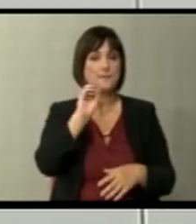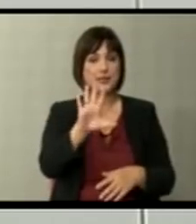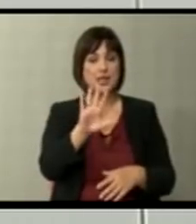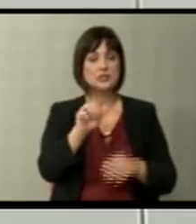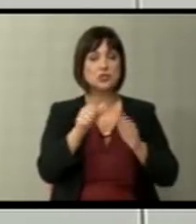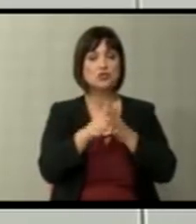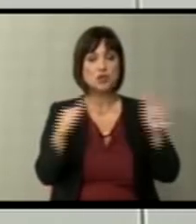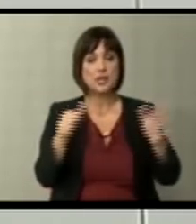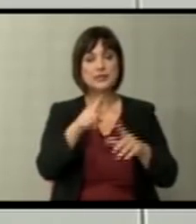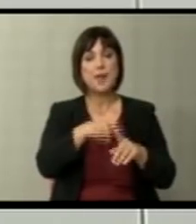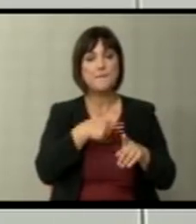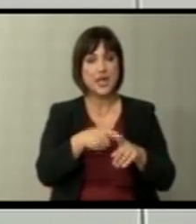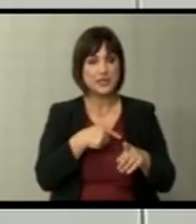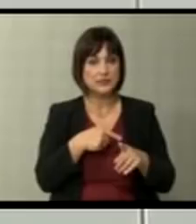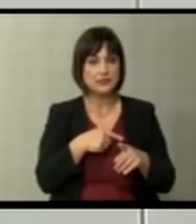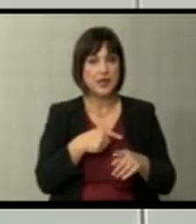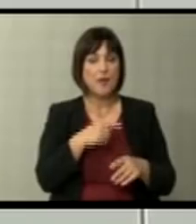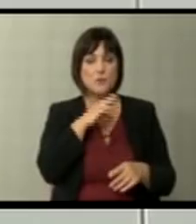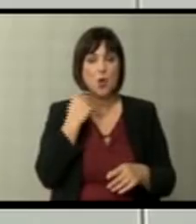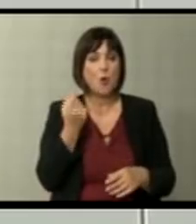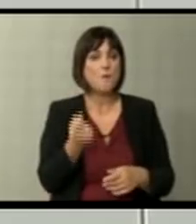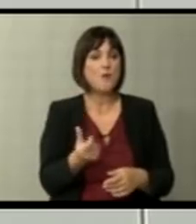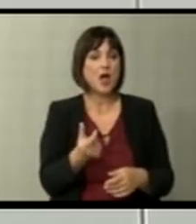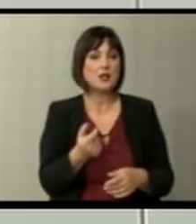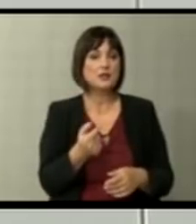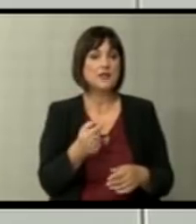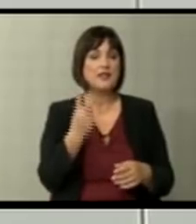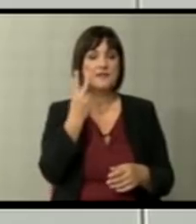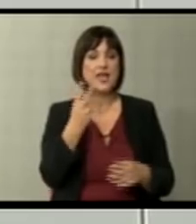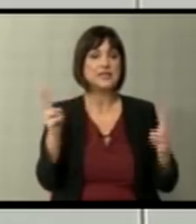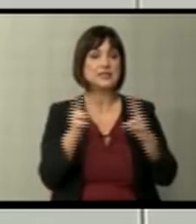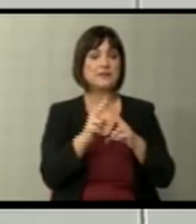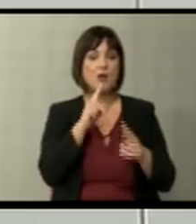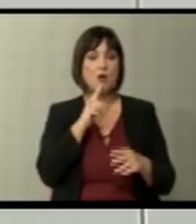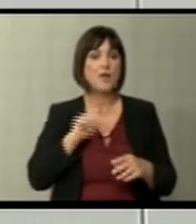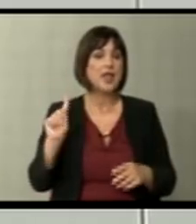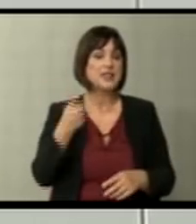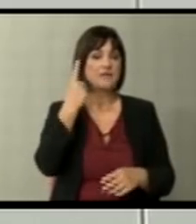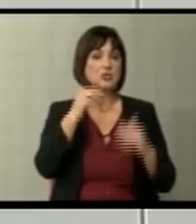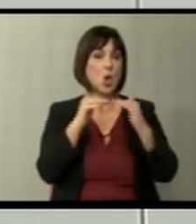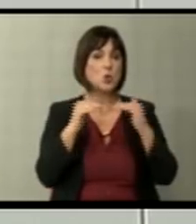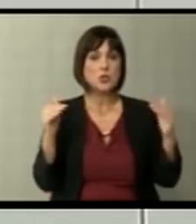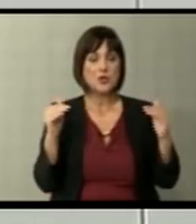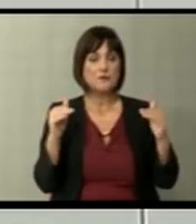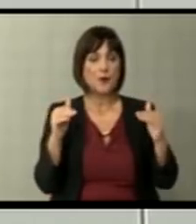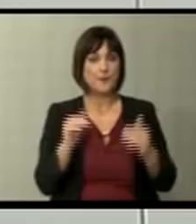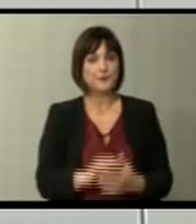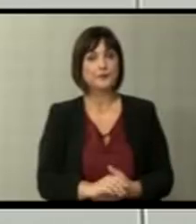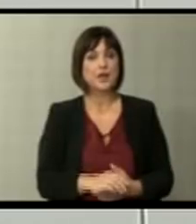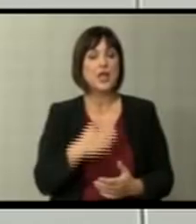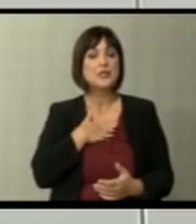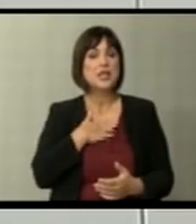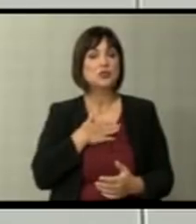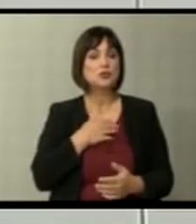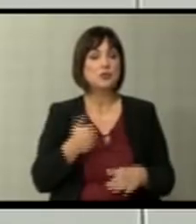месеци. Премалку се две средби што ги имаше на највисоко ниво по